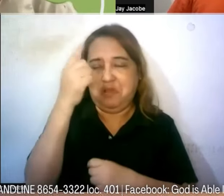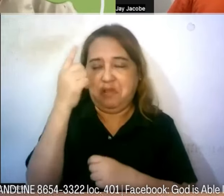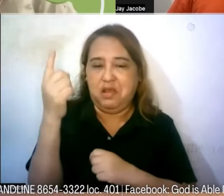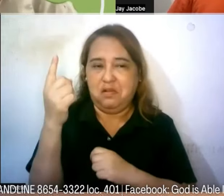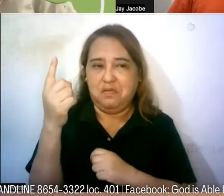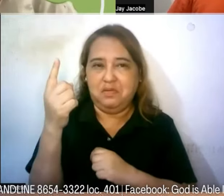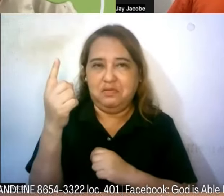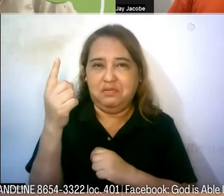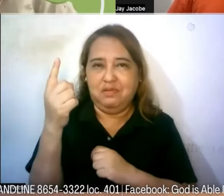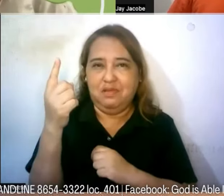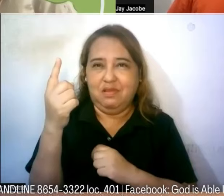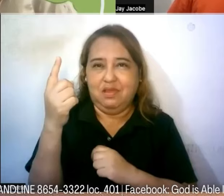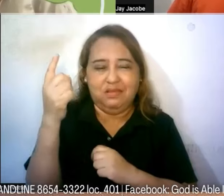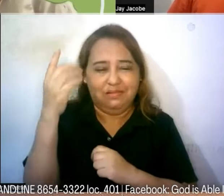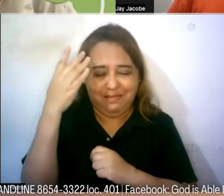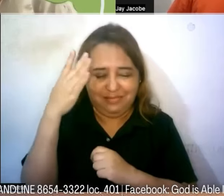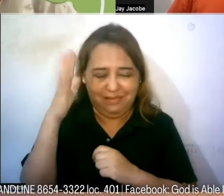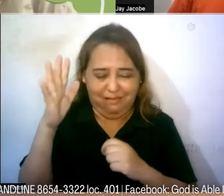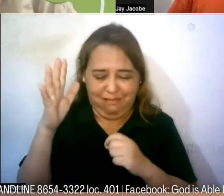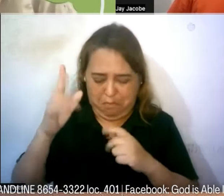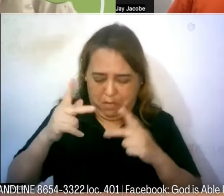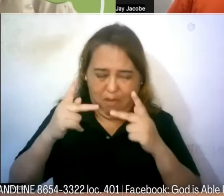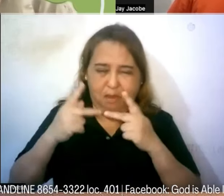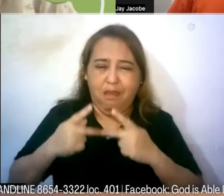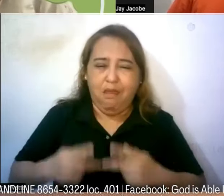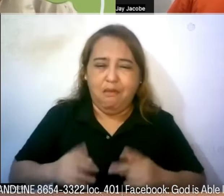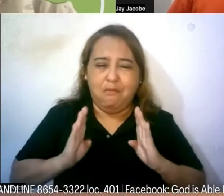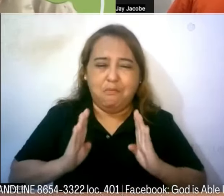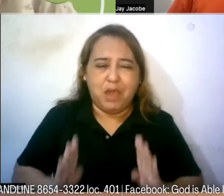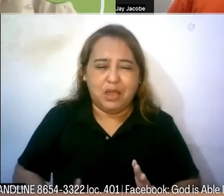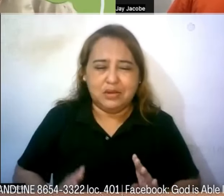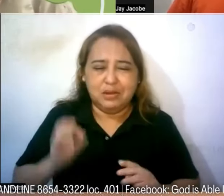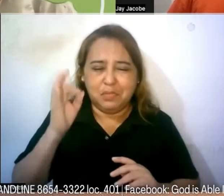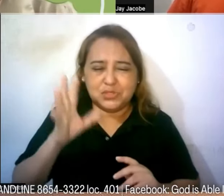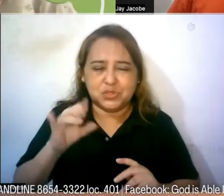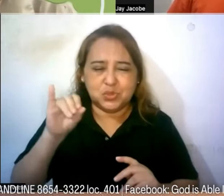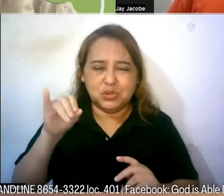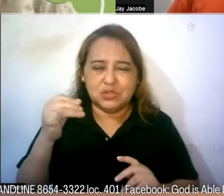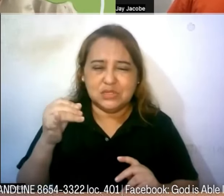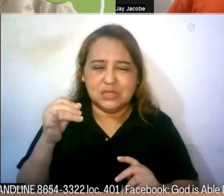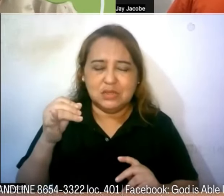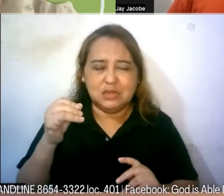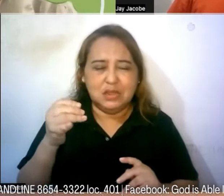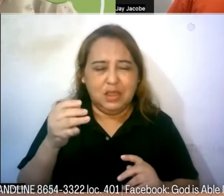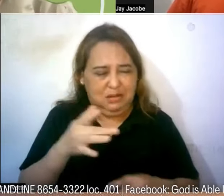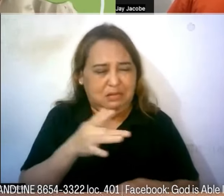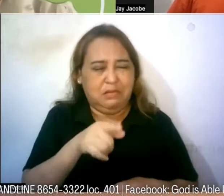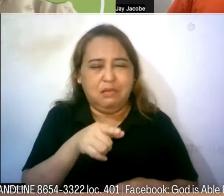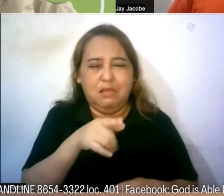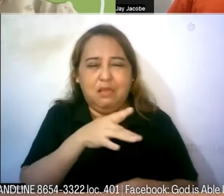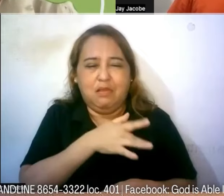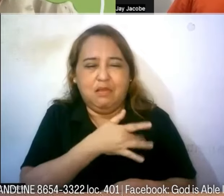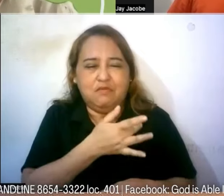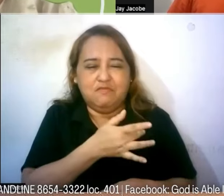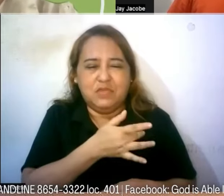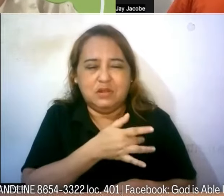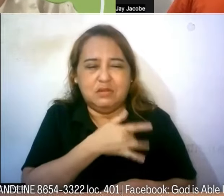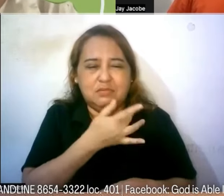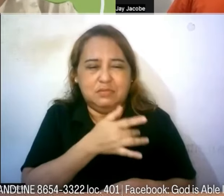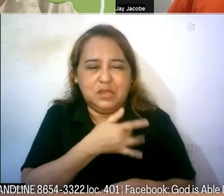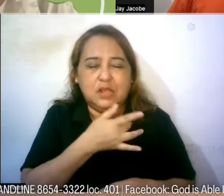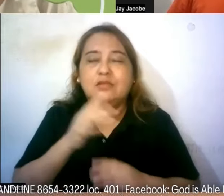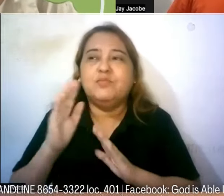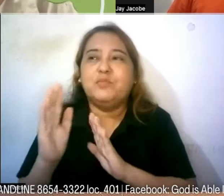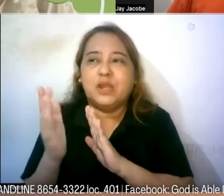ko ma-imagine gano'ng kasakit ang buong katawan ni Pastor Jay pero aniniwala ako feel na feel din niya yung presence